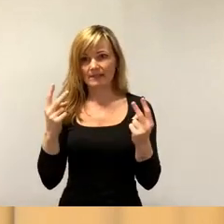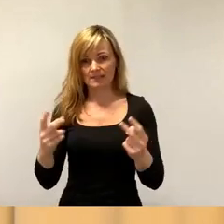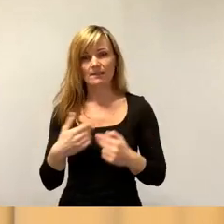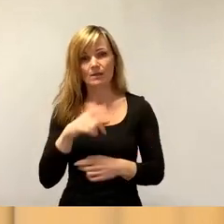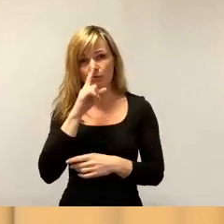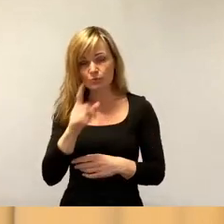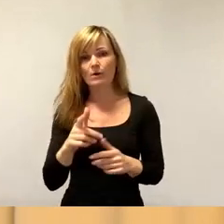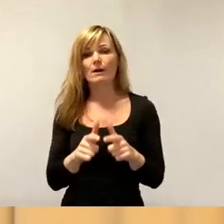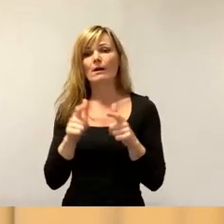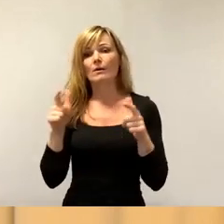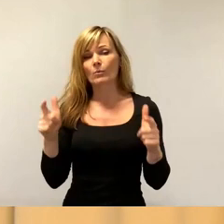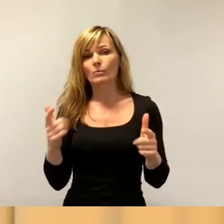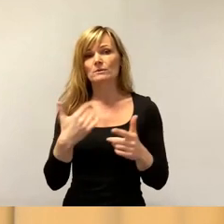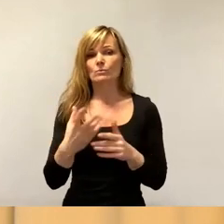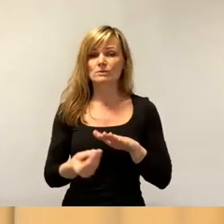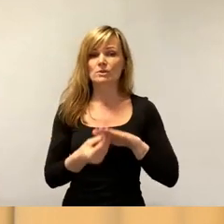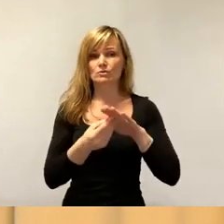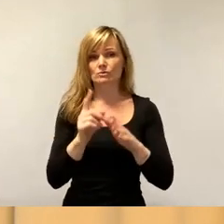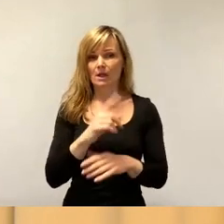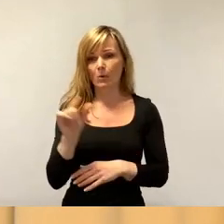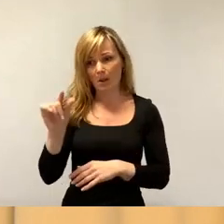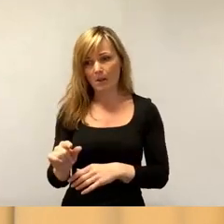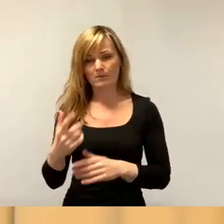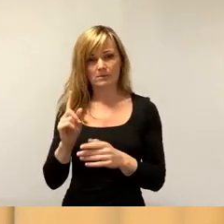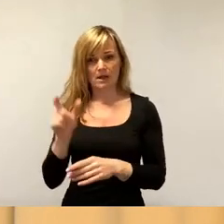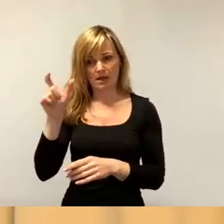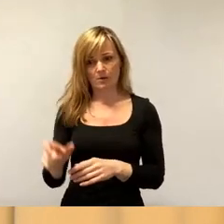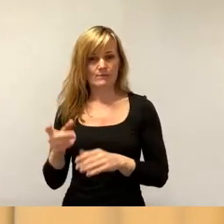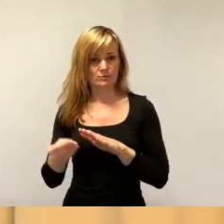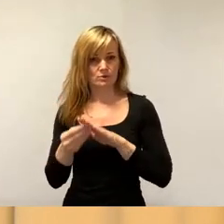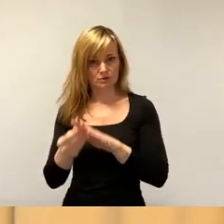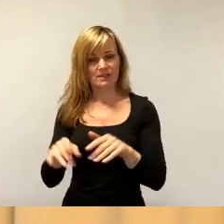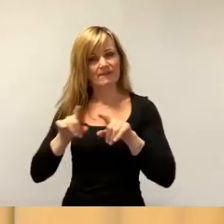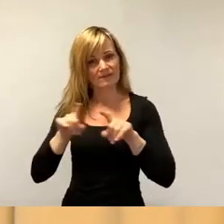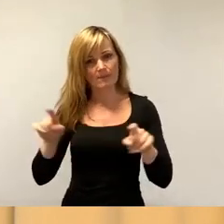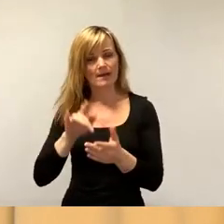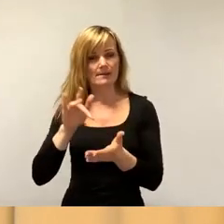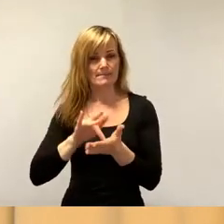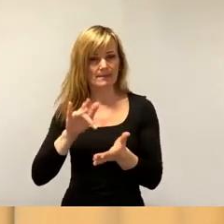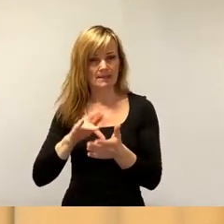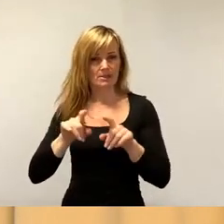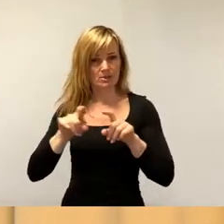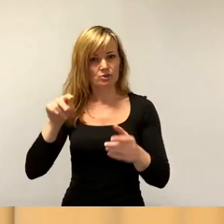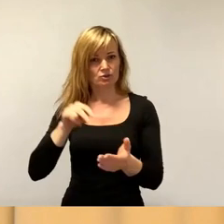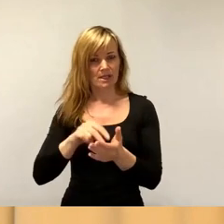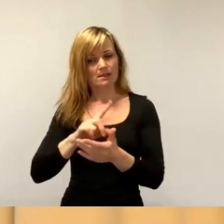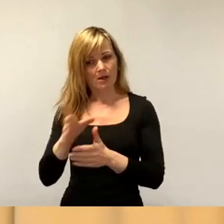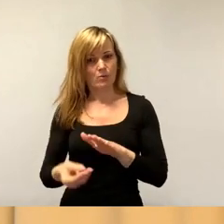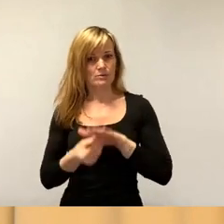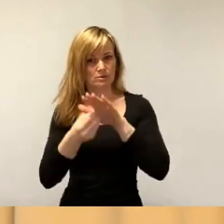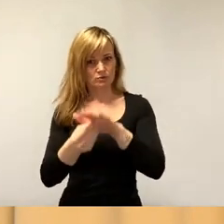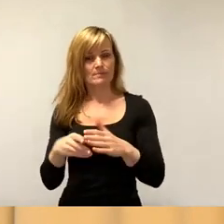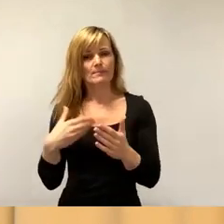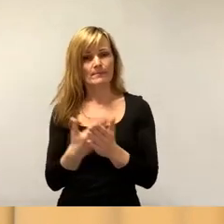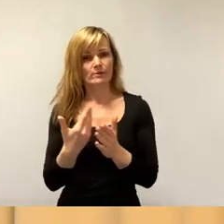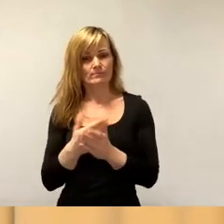unterstützt werden, sondern auch die kleinen und mittelständischen Firmen der Dresdner Wirtschaft. Beispielsweise im Genehmigungsmanagement bei